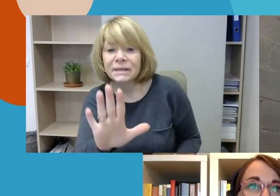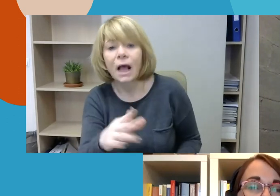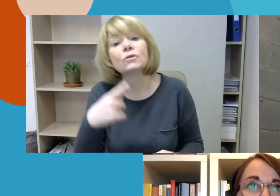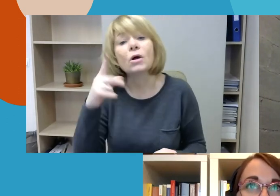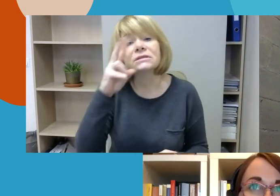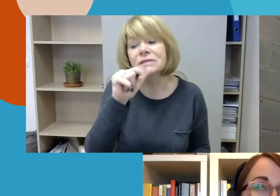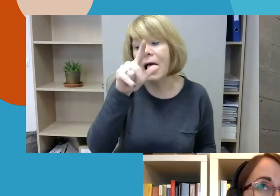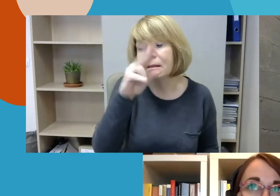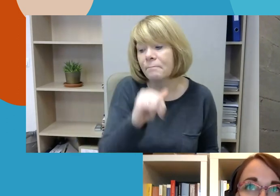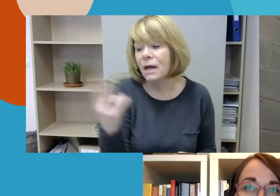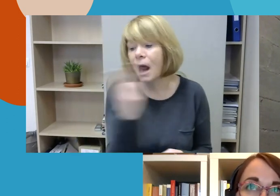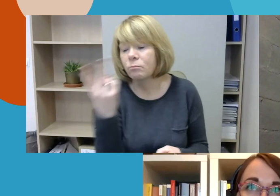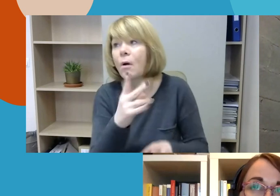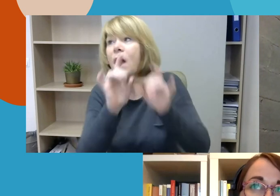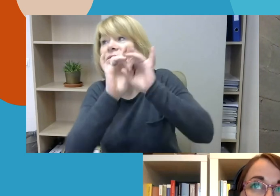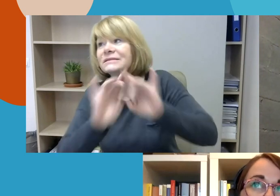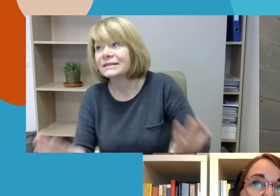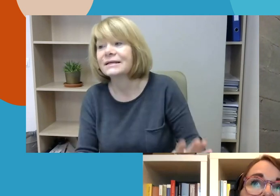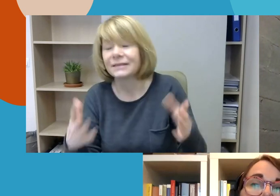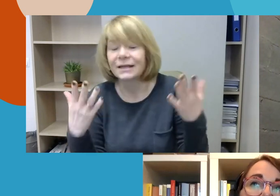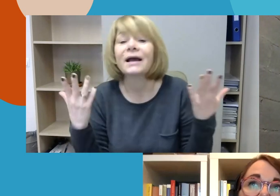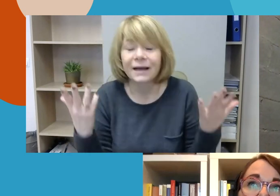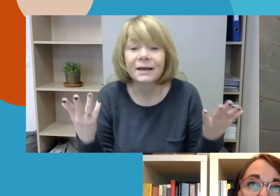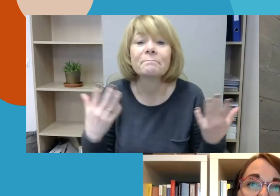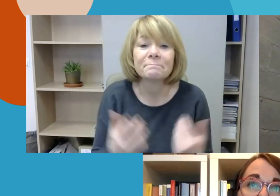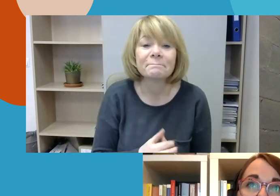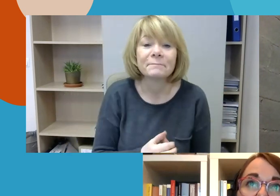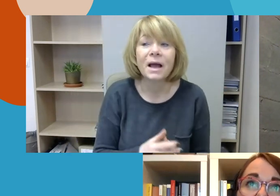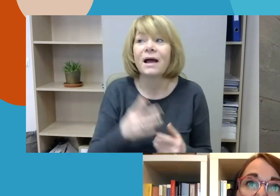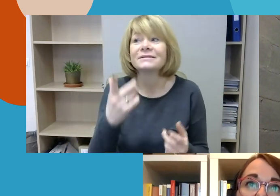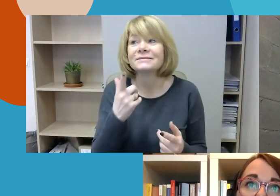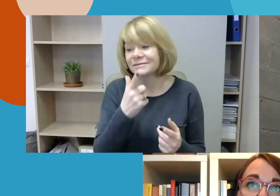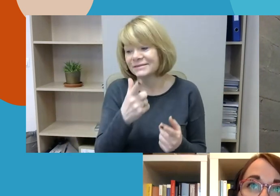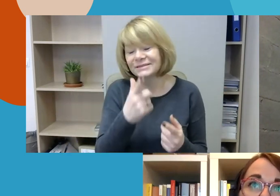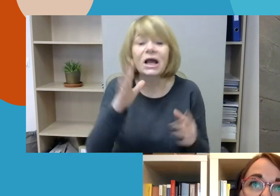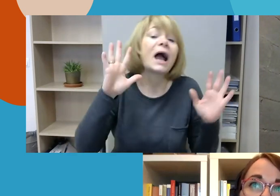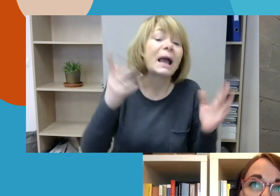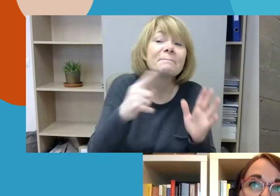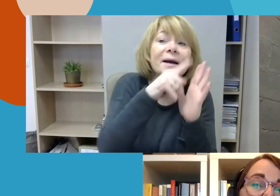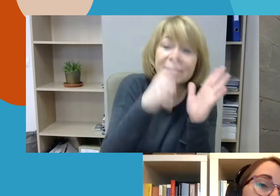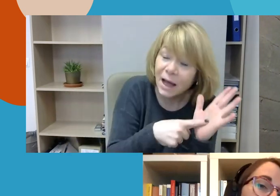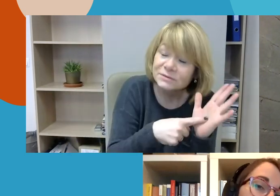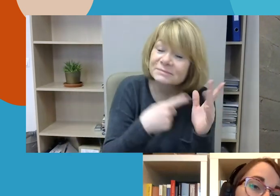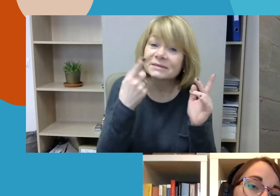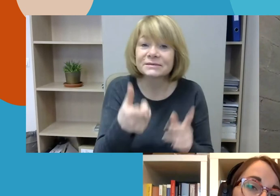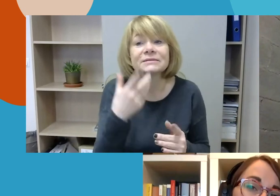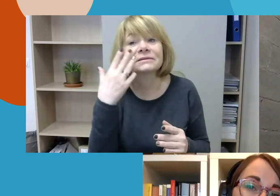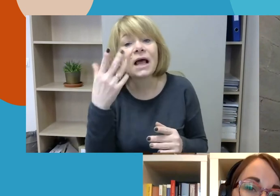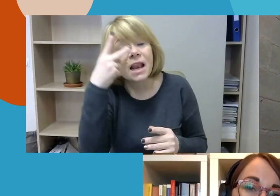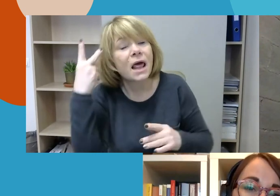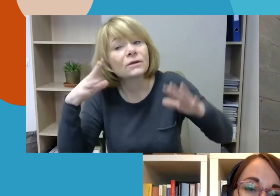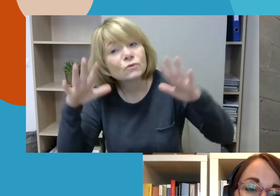Ir, pavyzdžiui, nežinau, čia tikrai klausimas diskusijai ir ne tik, bet Lietuvoje, kol kas priešingai, negu, pavyzdžiui, Jungtinėje